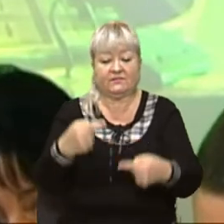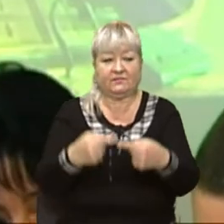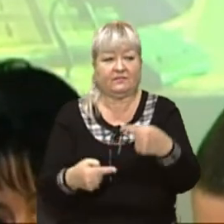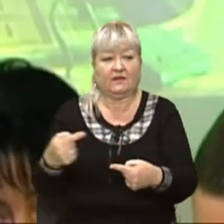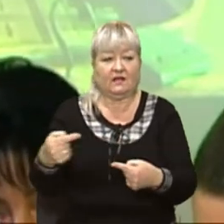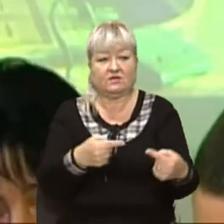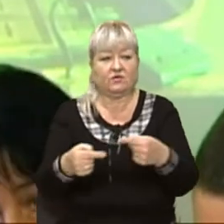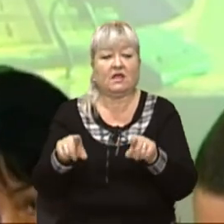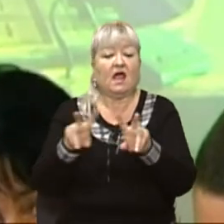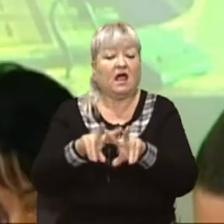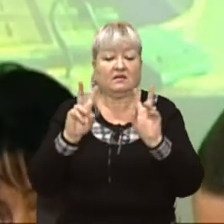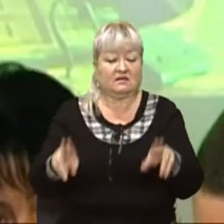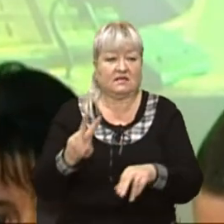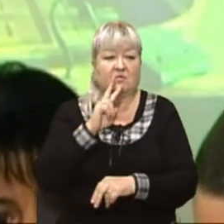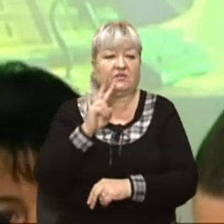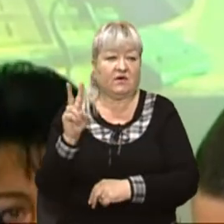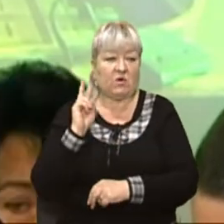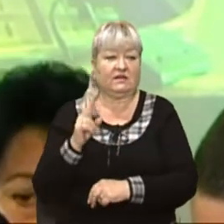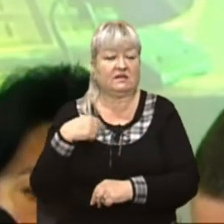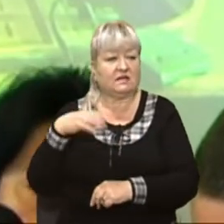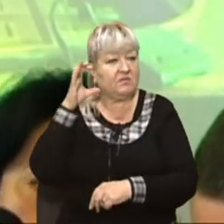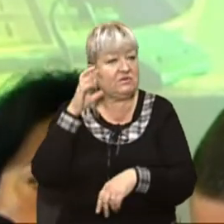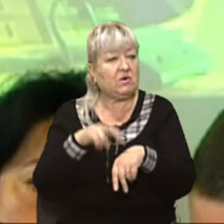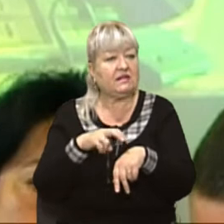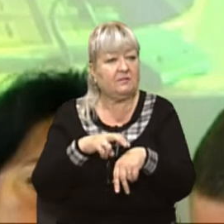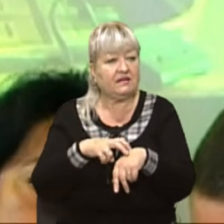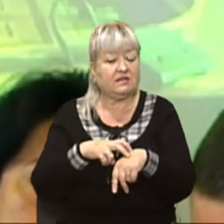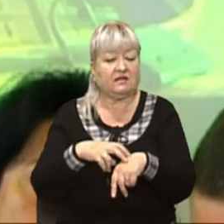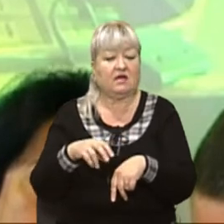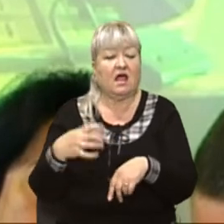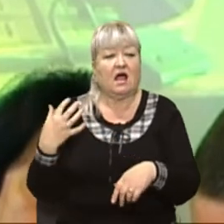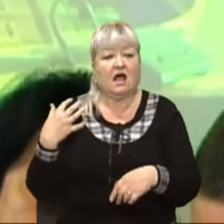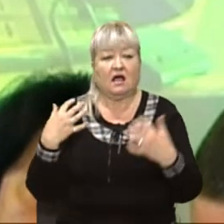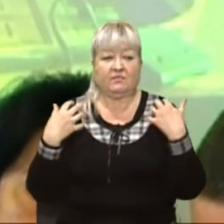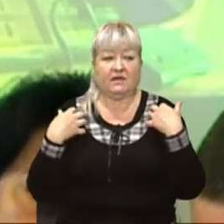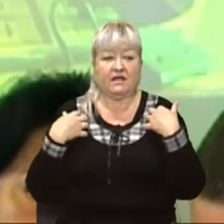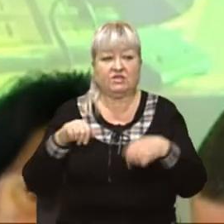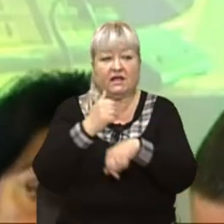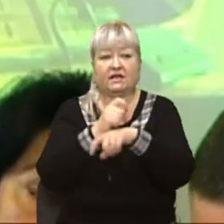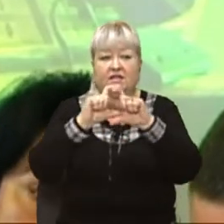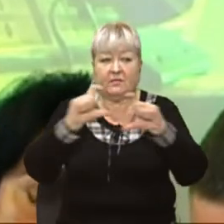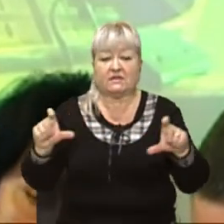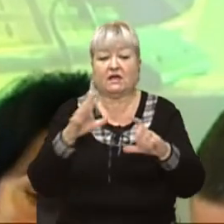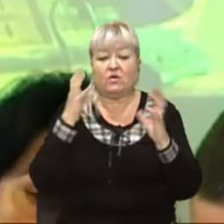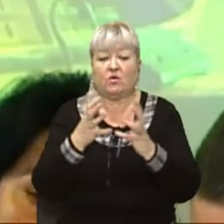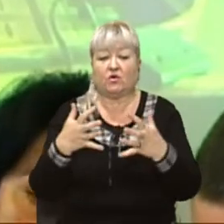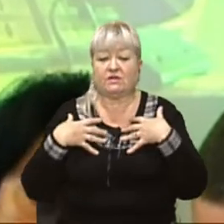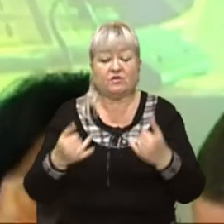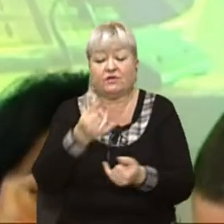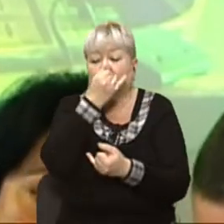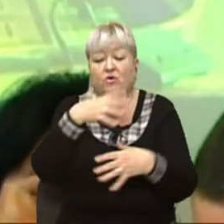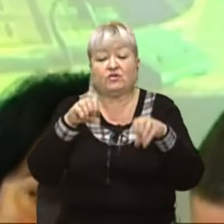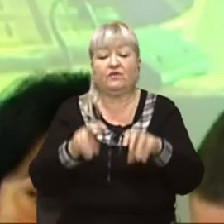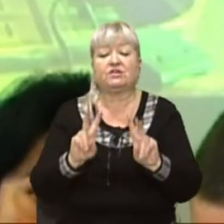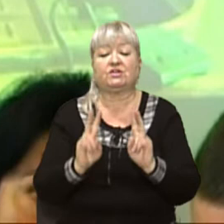одного. Так само, як два роки назад ми слухаємо медиків. начальник департаменту охорони здоров'я, начальник управління охорони здоров'я не можуть вирішити,